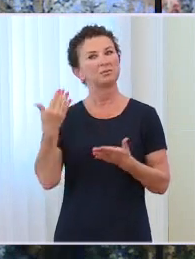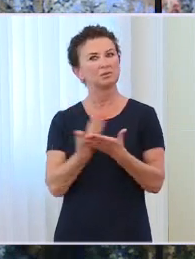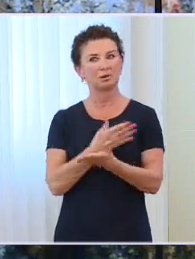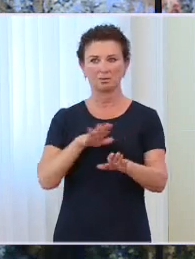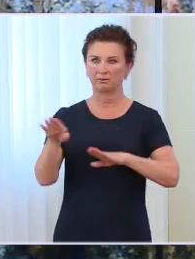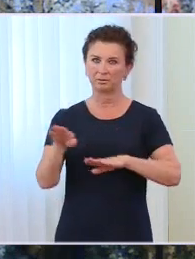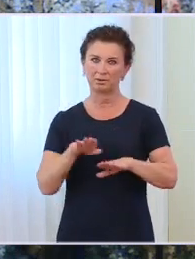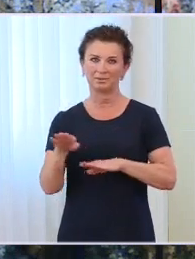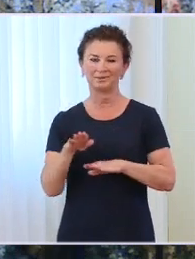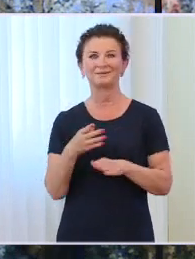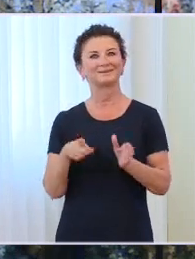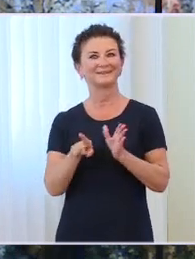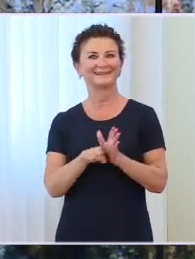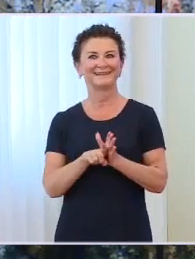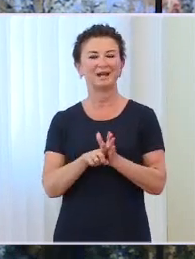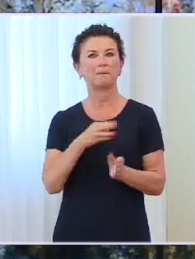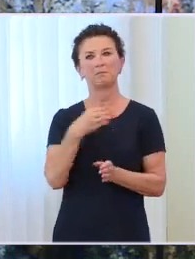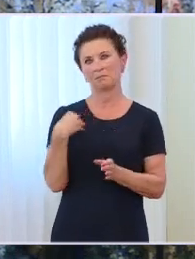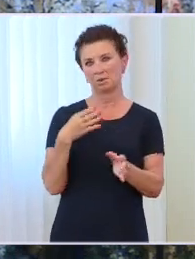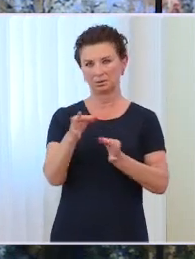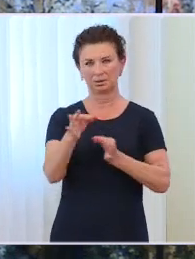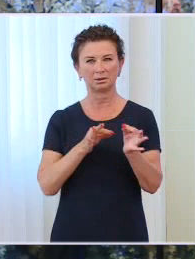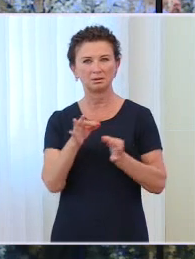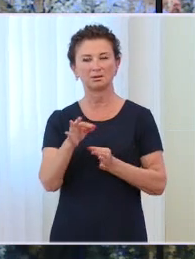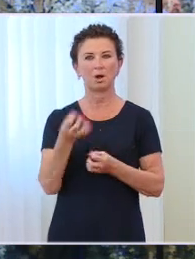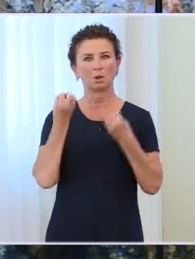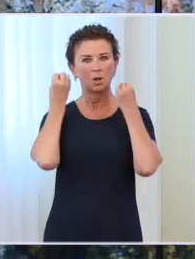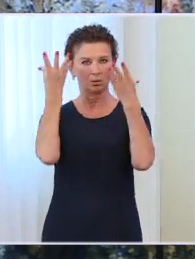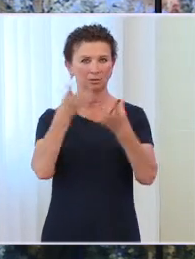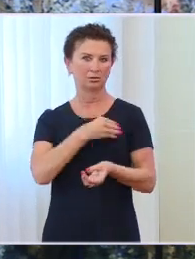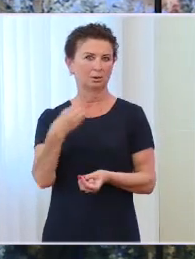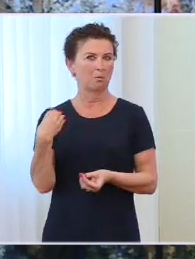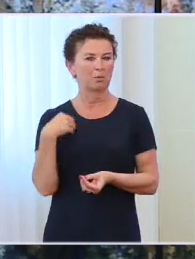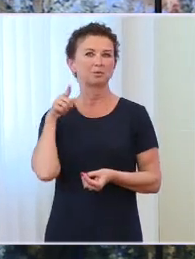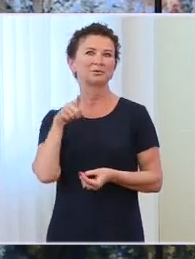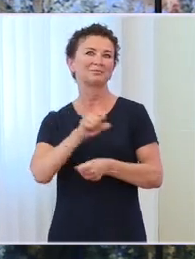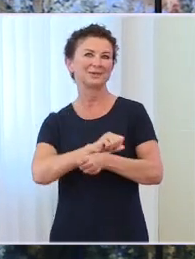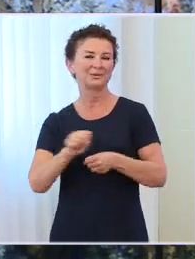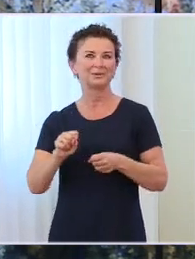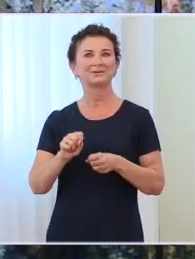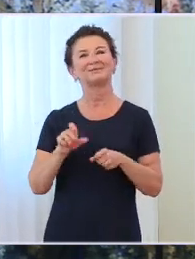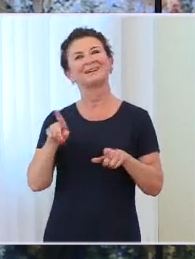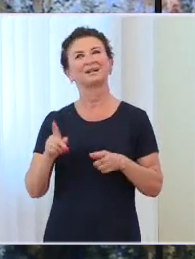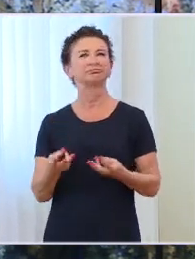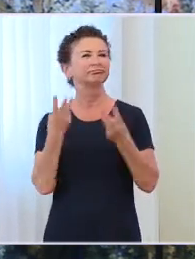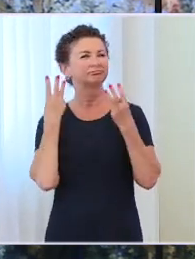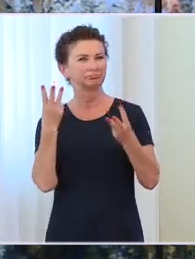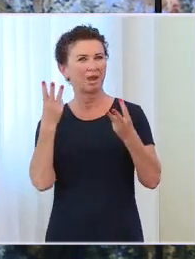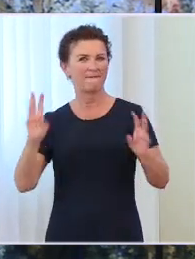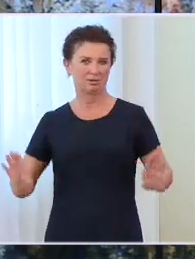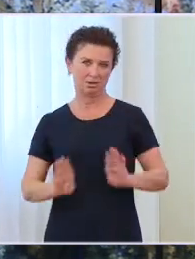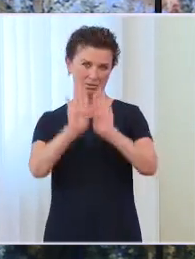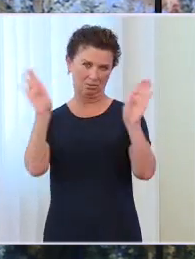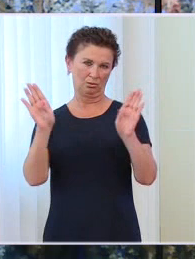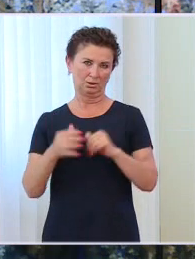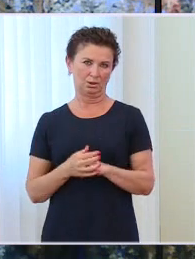dedykowane polskiej historii i kulturze. To jest taka Cytadela Muzeów. Rada